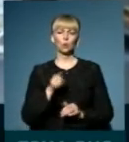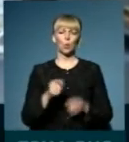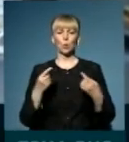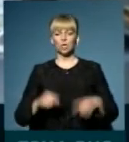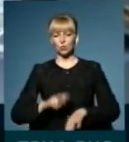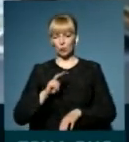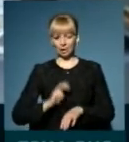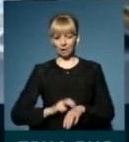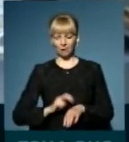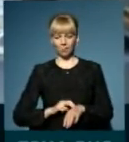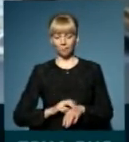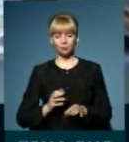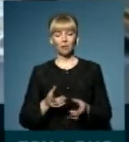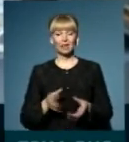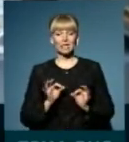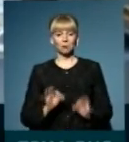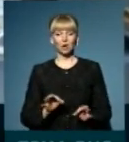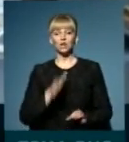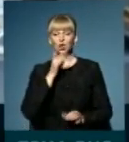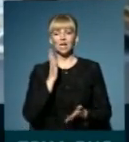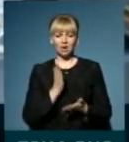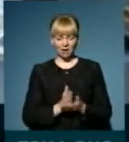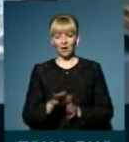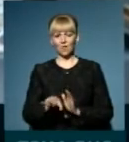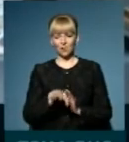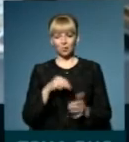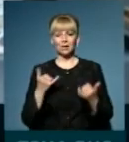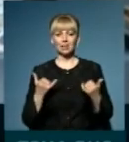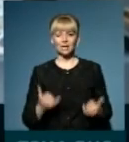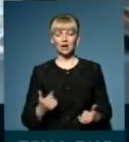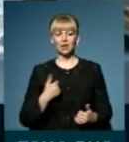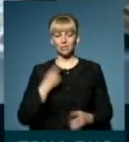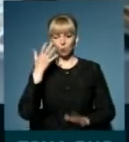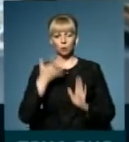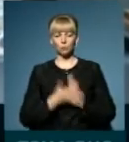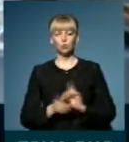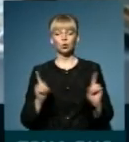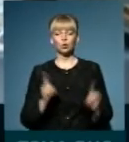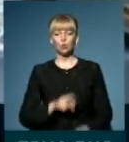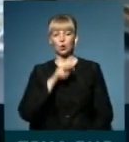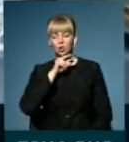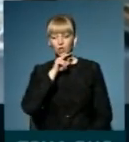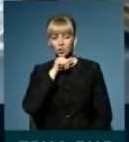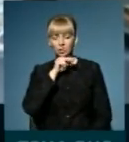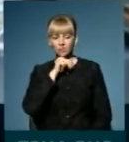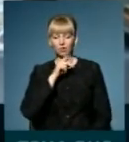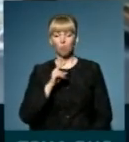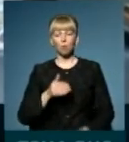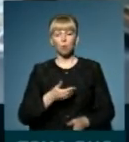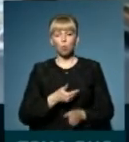іншого лікаря. Насправді час ще є вибирати, наразі я розумію, що чернівці поступово,